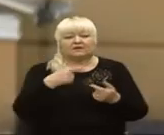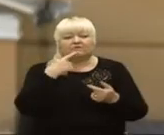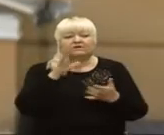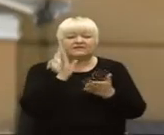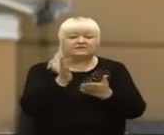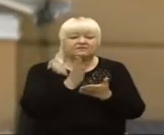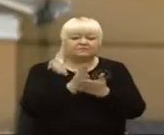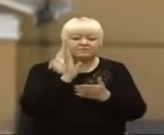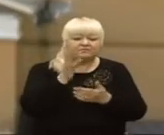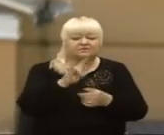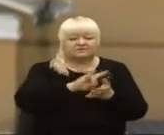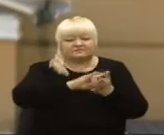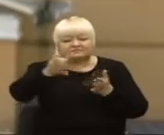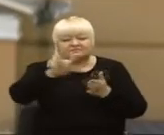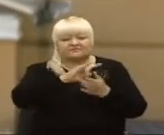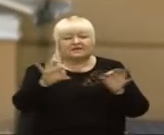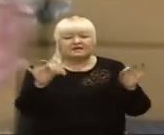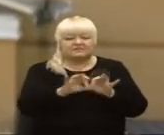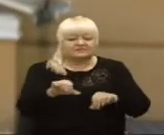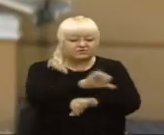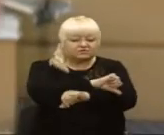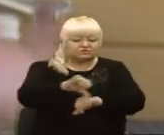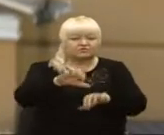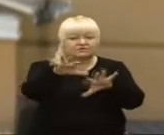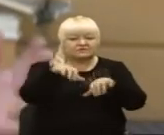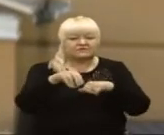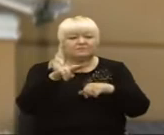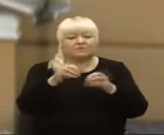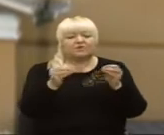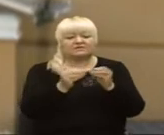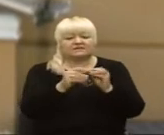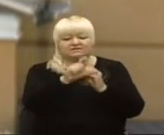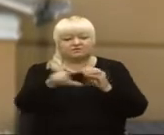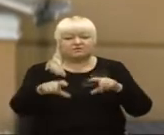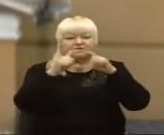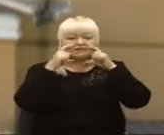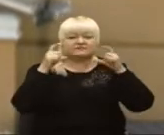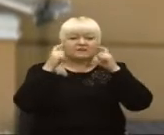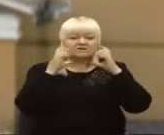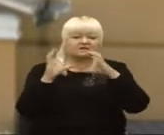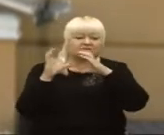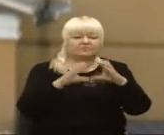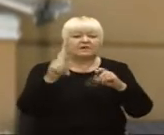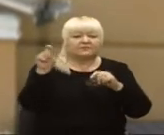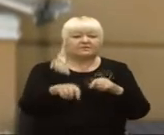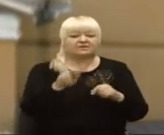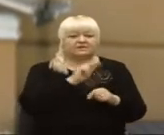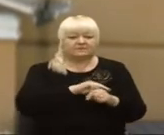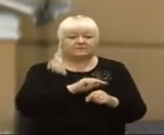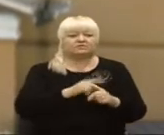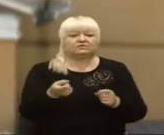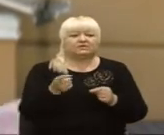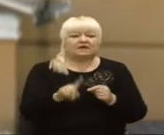заберемо прямо з кордону, автобусами, бусами, по 10 чоловік з масками, з усіма. Приїжджайте, працюйте, але